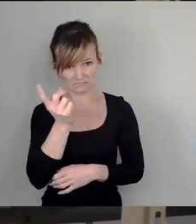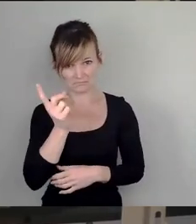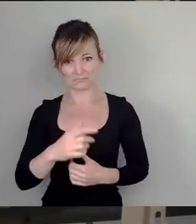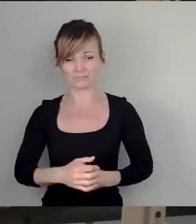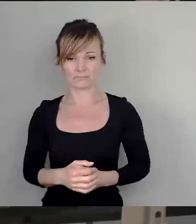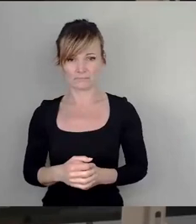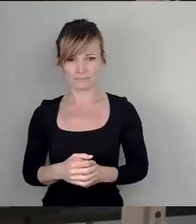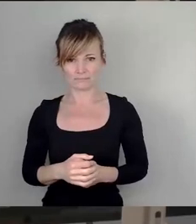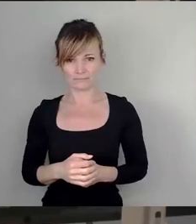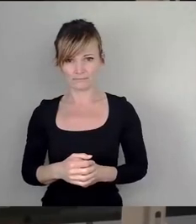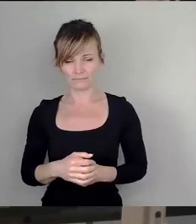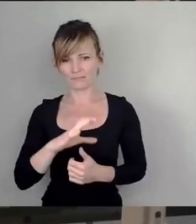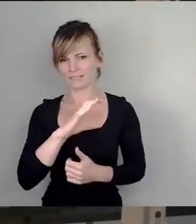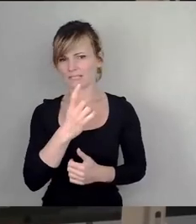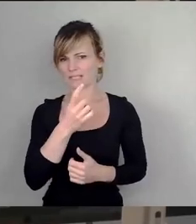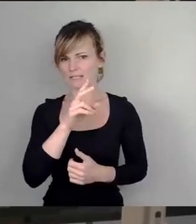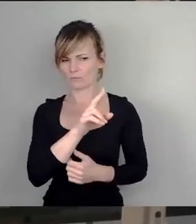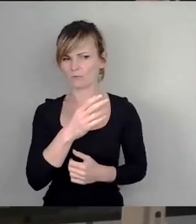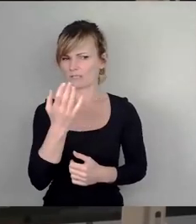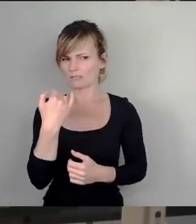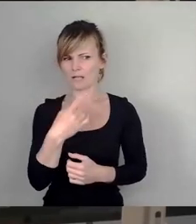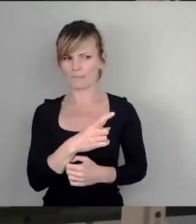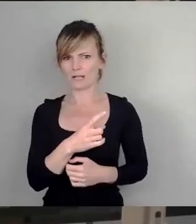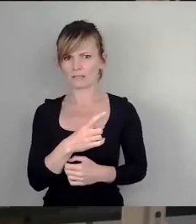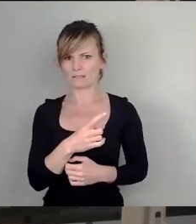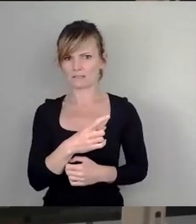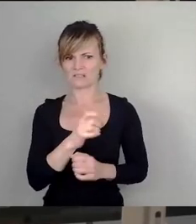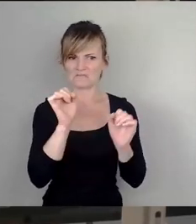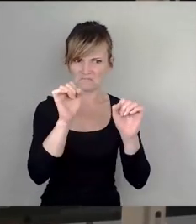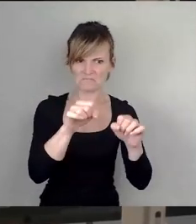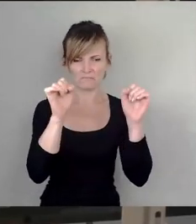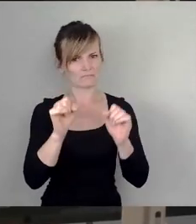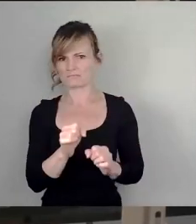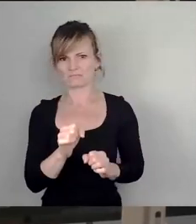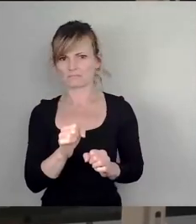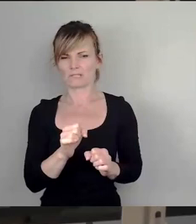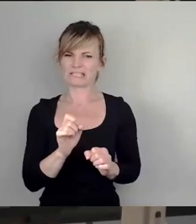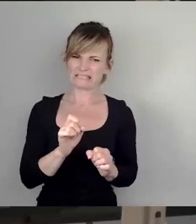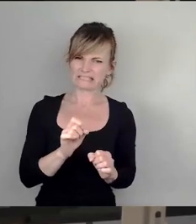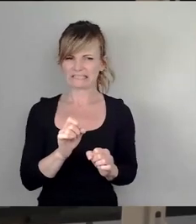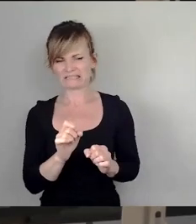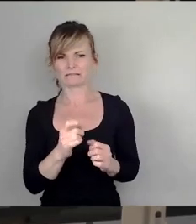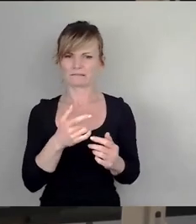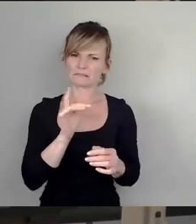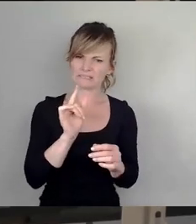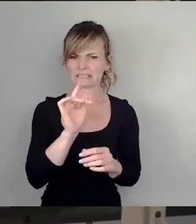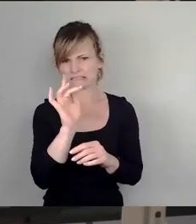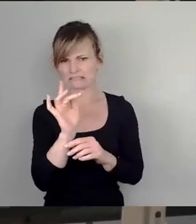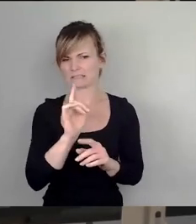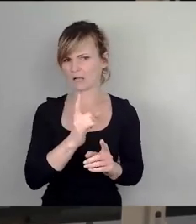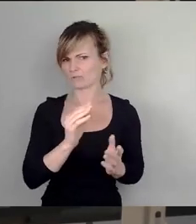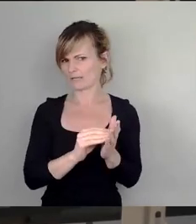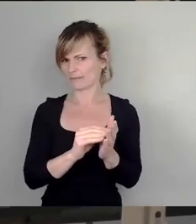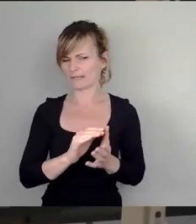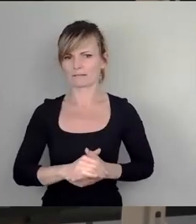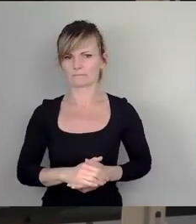die CDU hat damals nicht mit wehenden Fahnen zugestimmt. Sie hat ihn ein bisschen abgemildert. Braucht man nicht